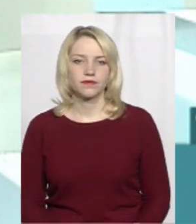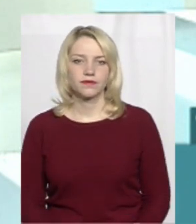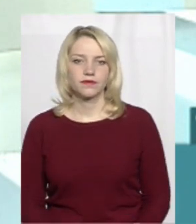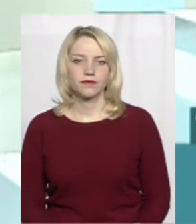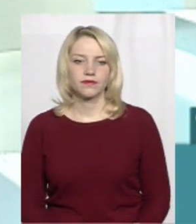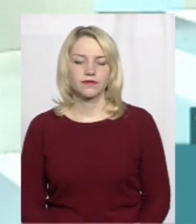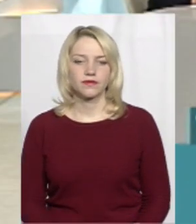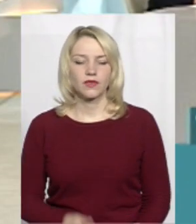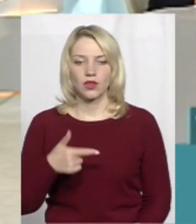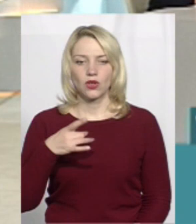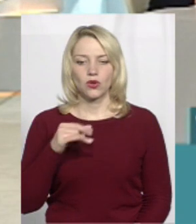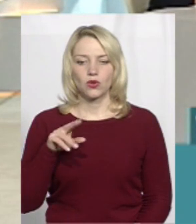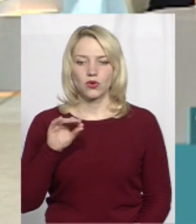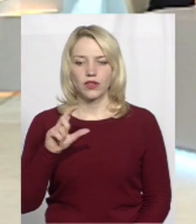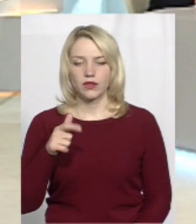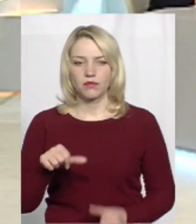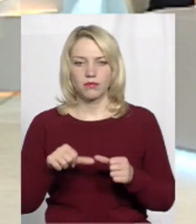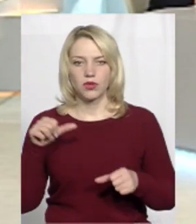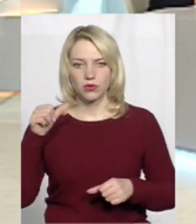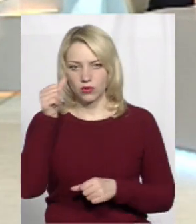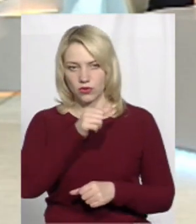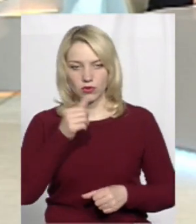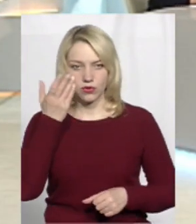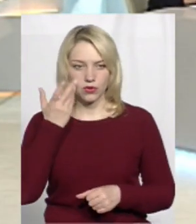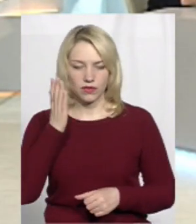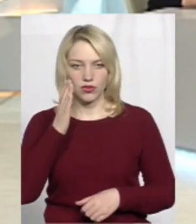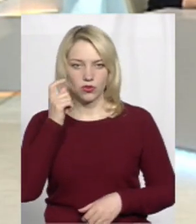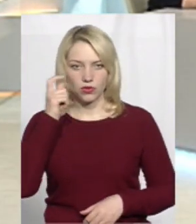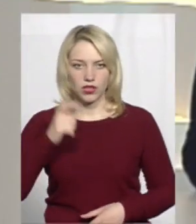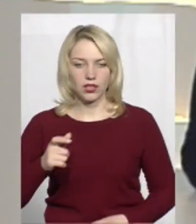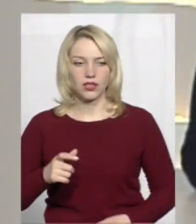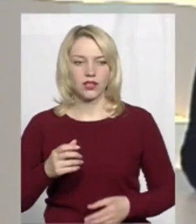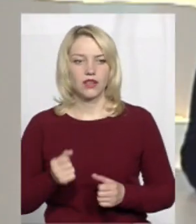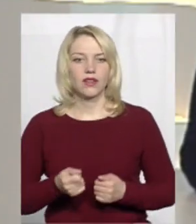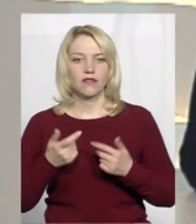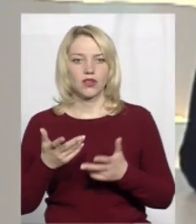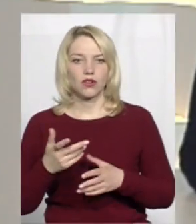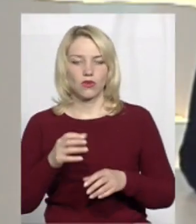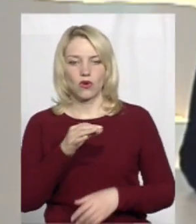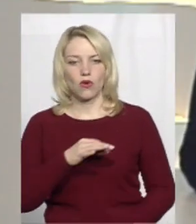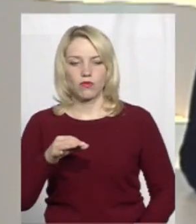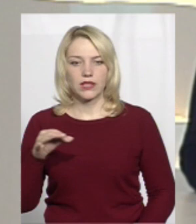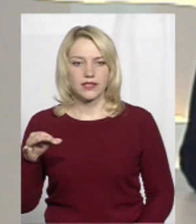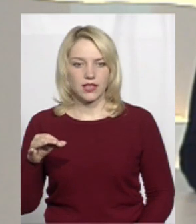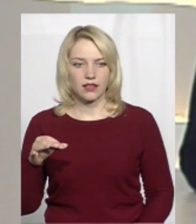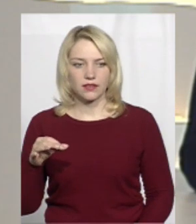У грудні минулого року, коли в Україні у кількох областях